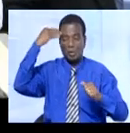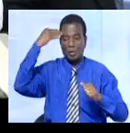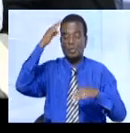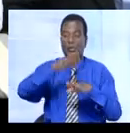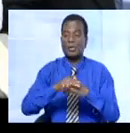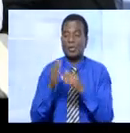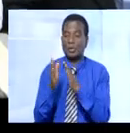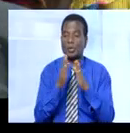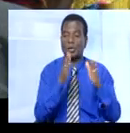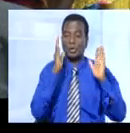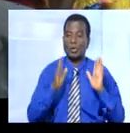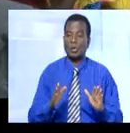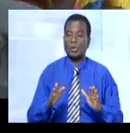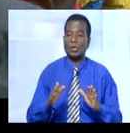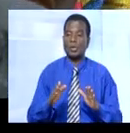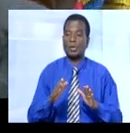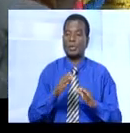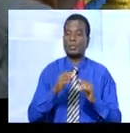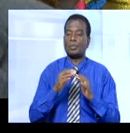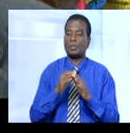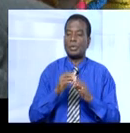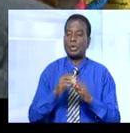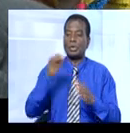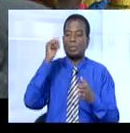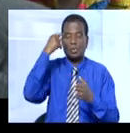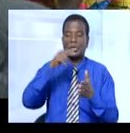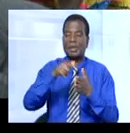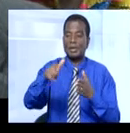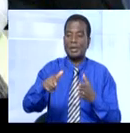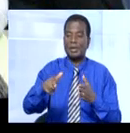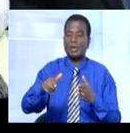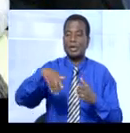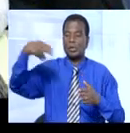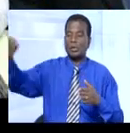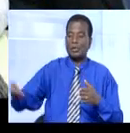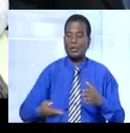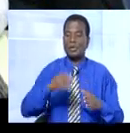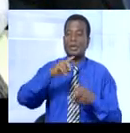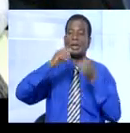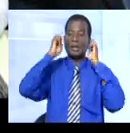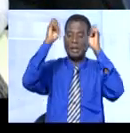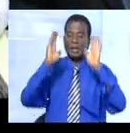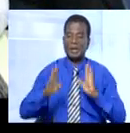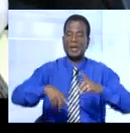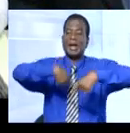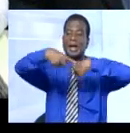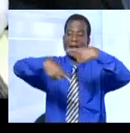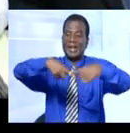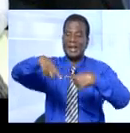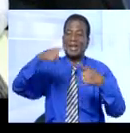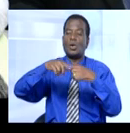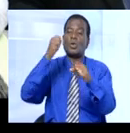médiation et la convention de société civile ivoirienne. Sur ce, nous invitons les camarades à reprendre le travail